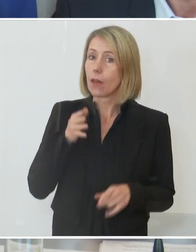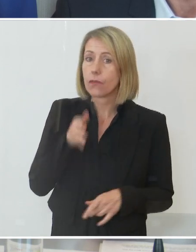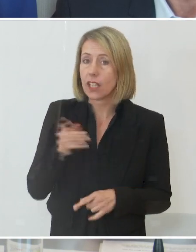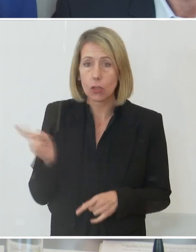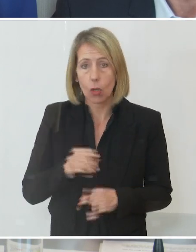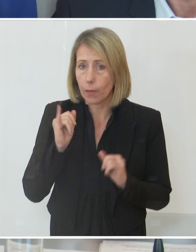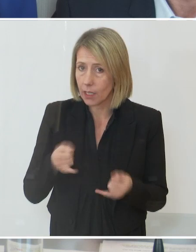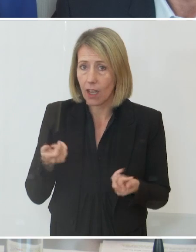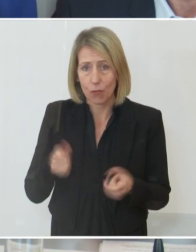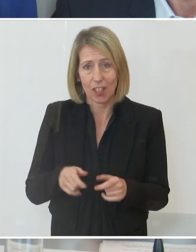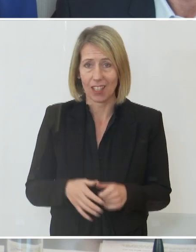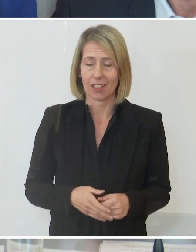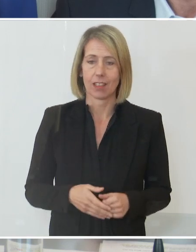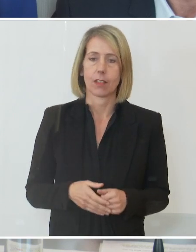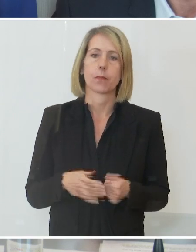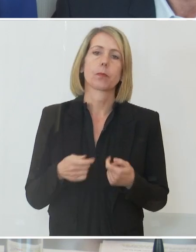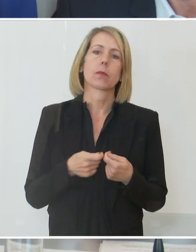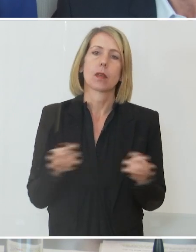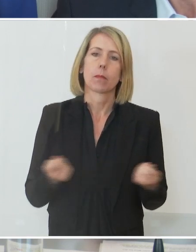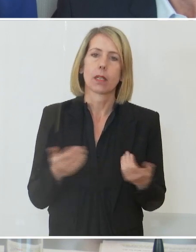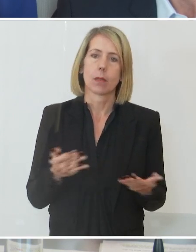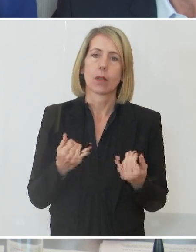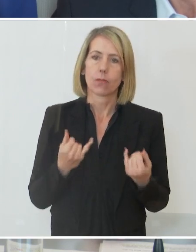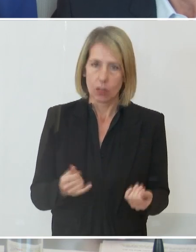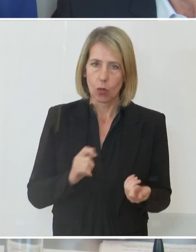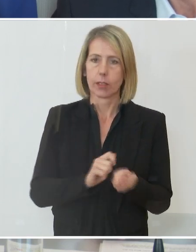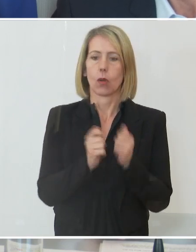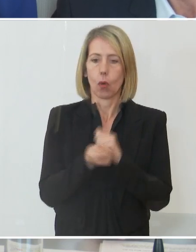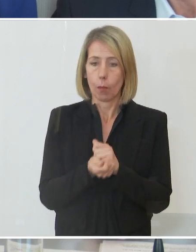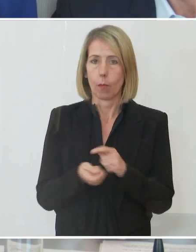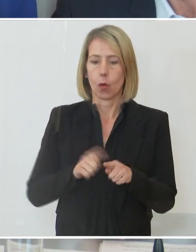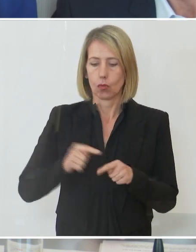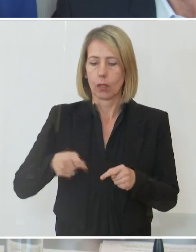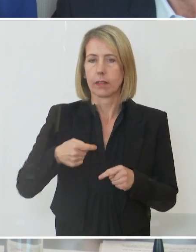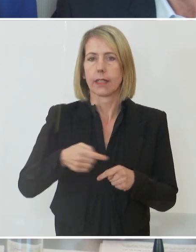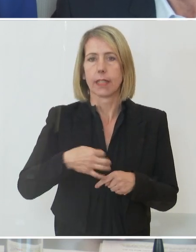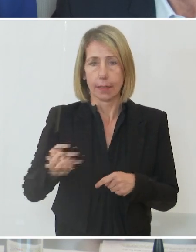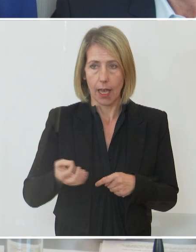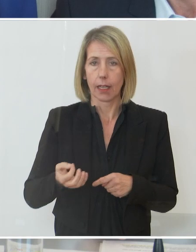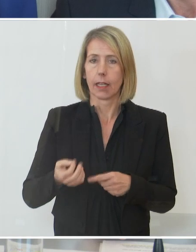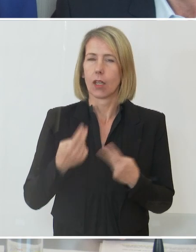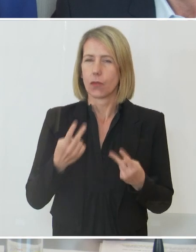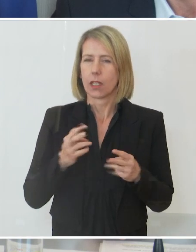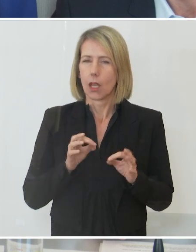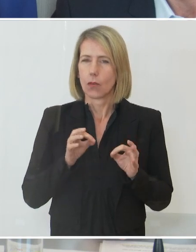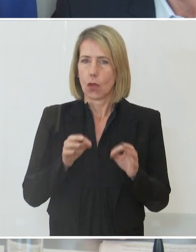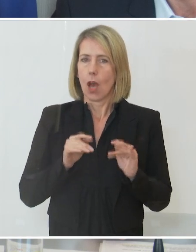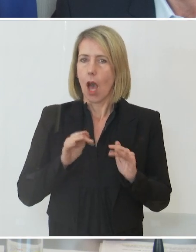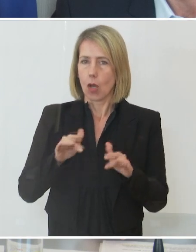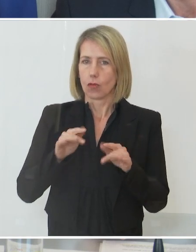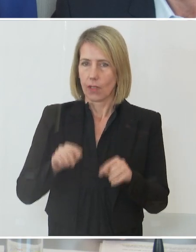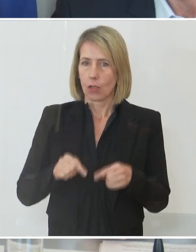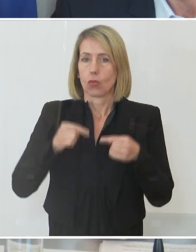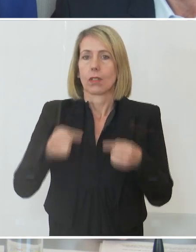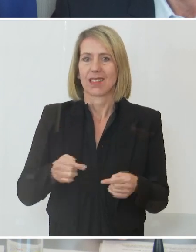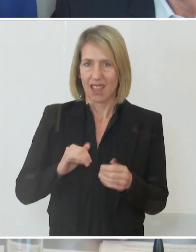Und die Maßnahmen, die wir heute setzen und in den nächsten Tagen, wird Einfluss haben auf die Auswirkungen der nächsten